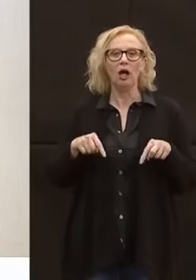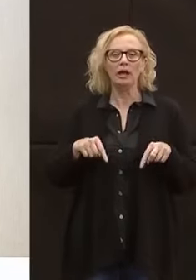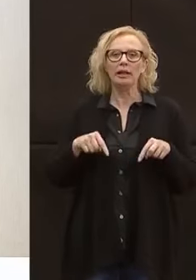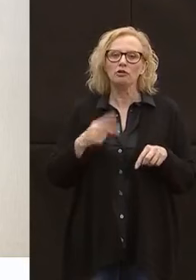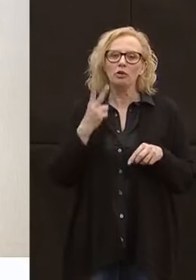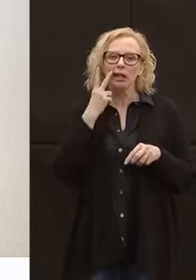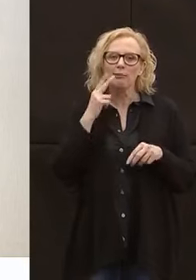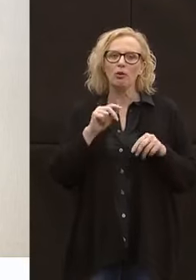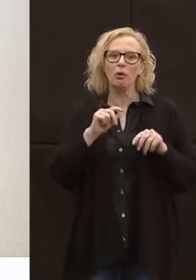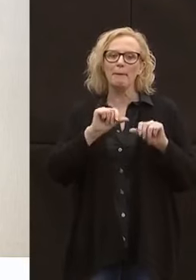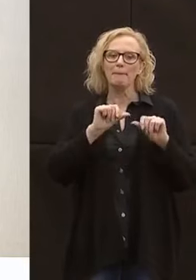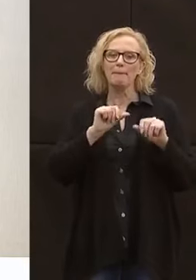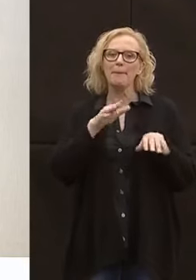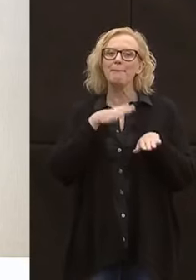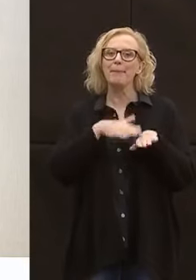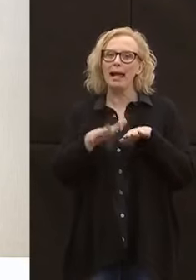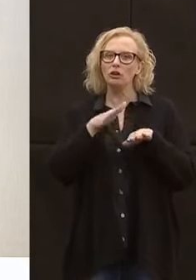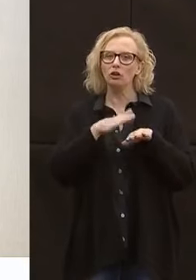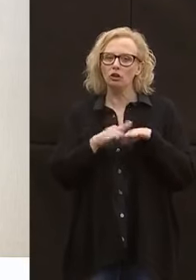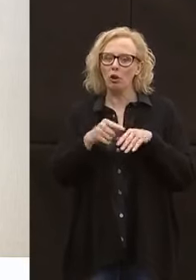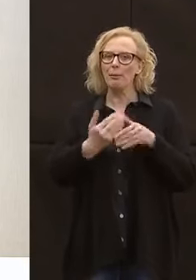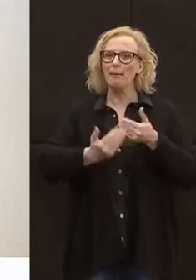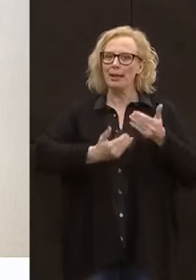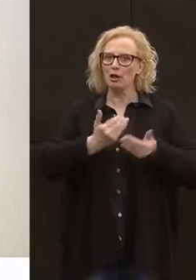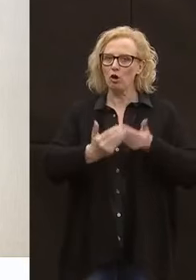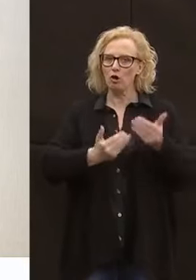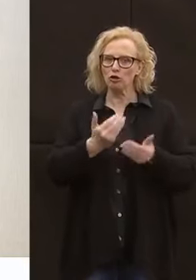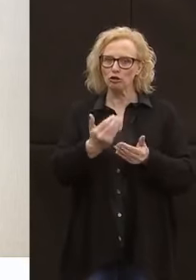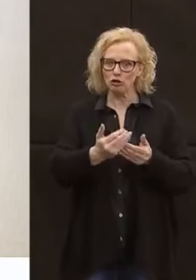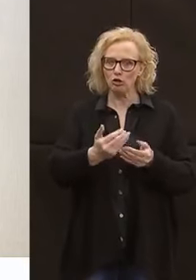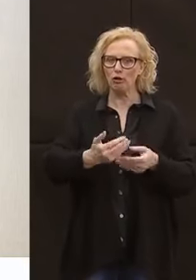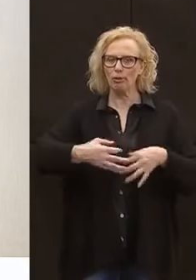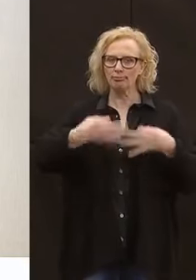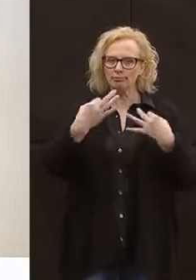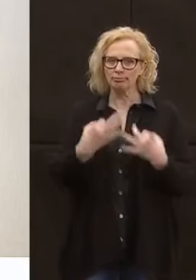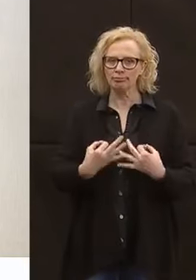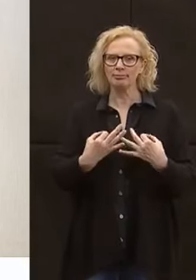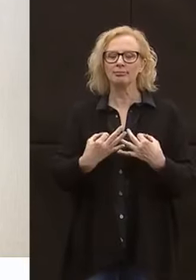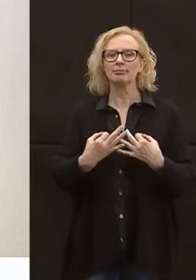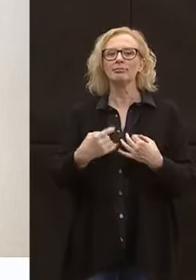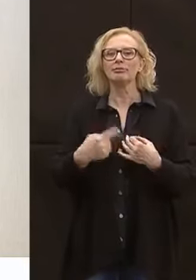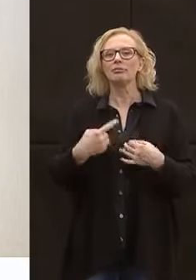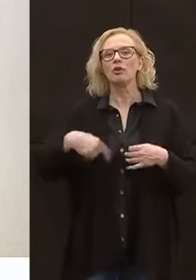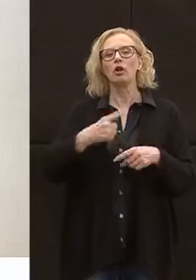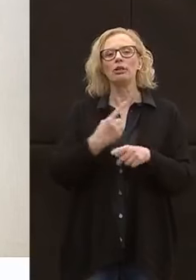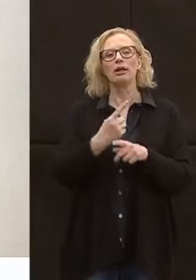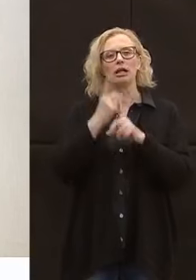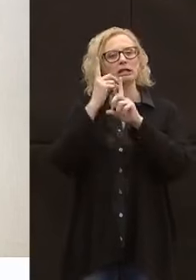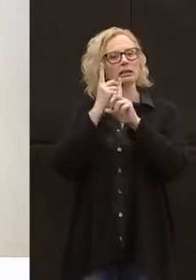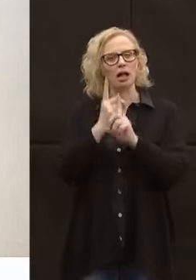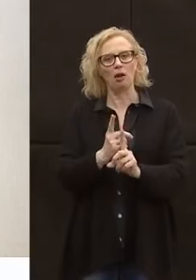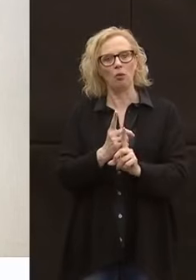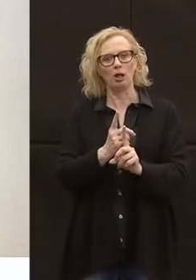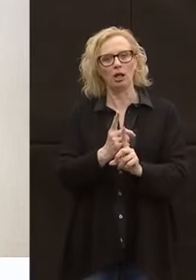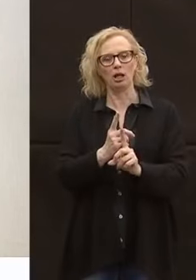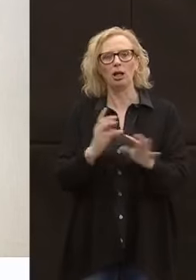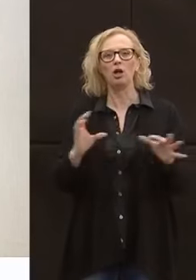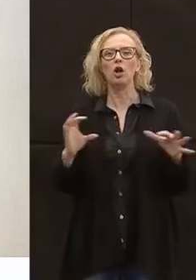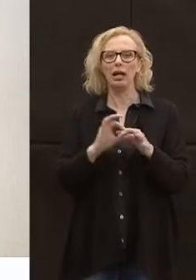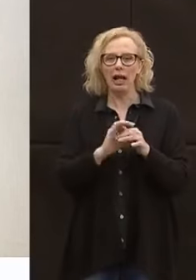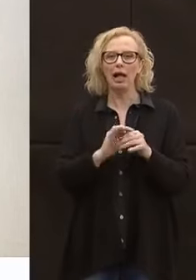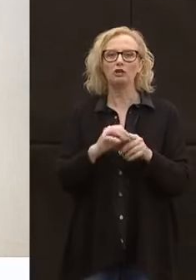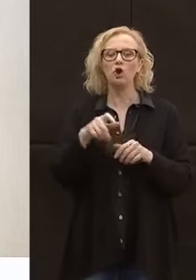metodo, questo è il percorso che abbiamo codificato e che siamo tenuti a rispettare anche negli obblighi